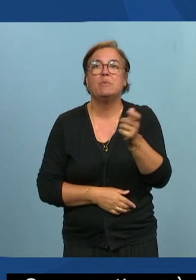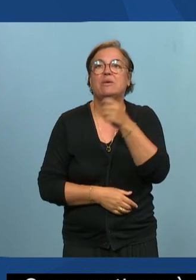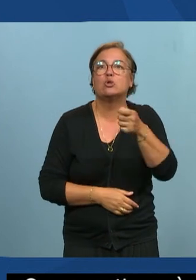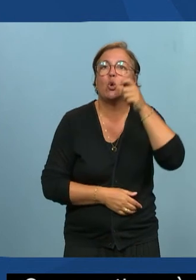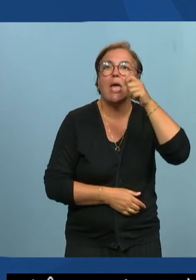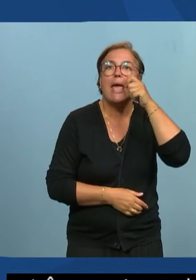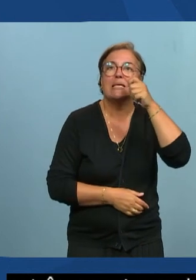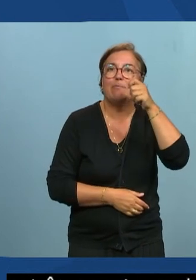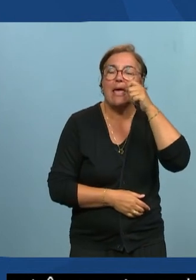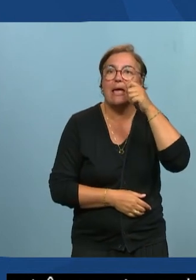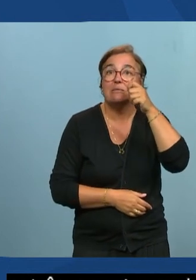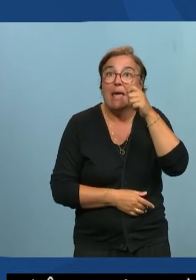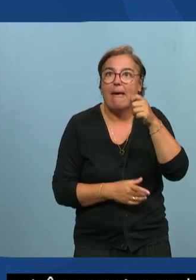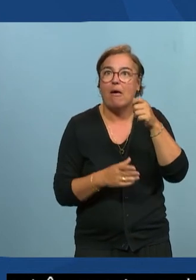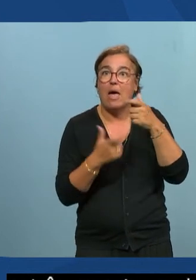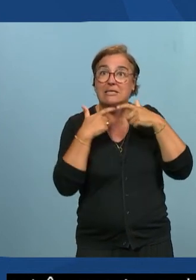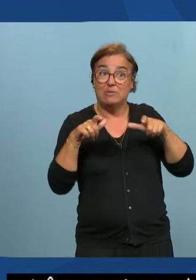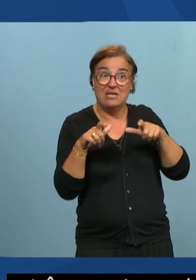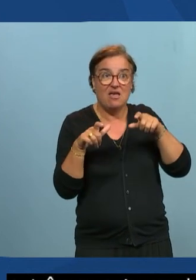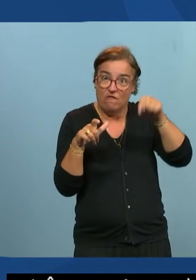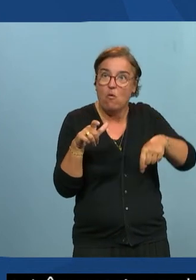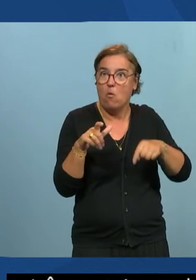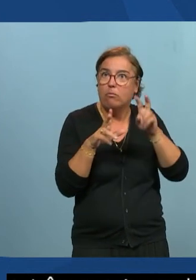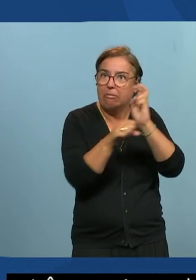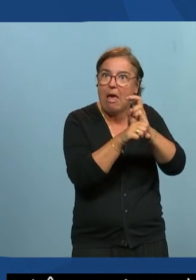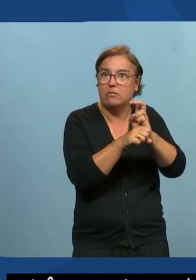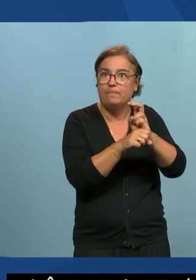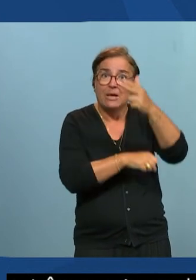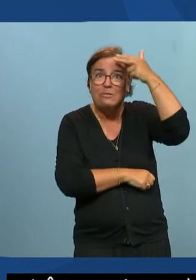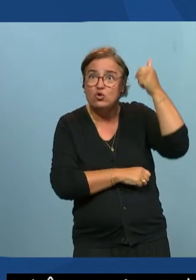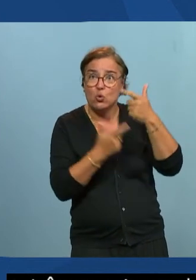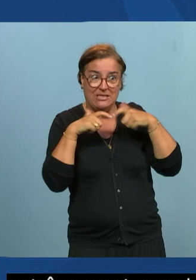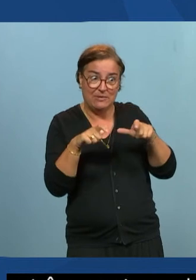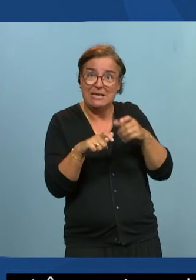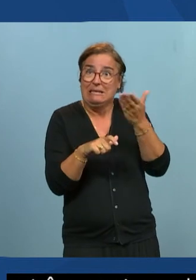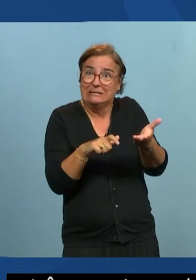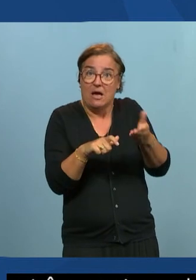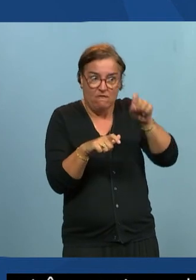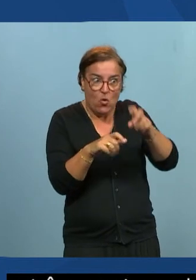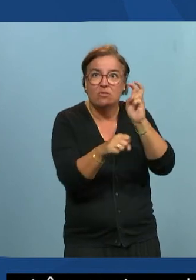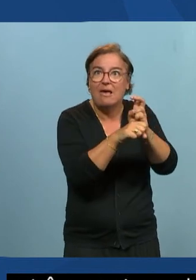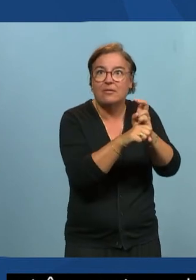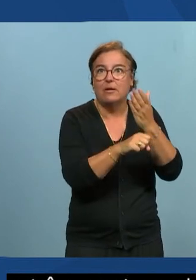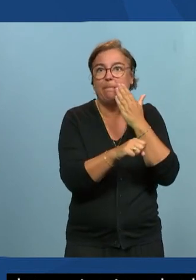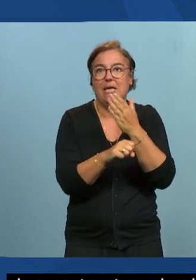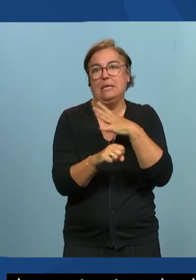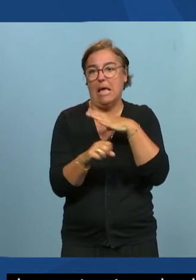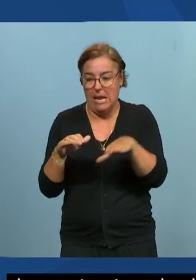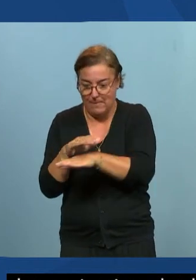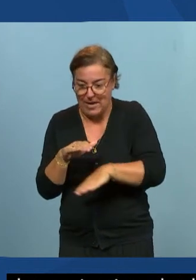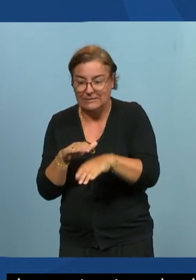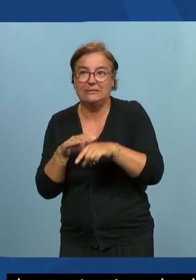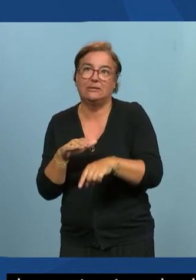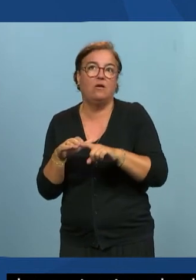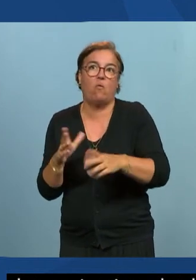je m'inscris un peu en faux justement on ne veut surtout pas supprimer cette notion d'accessibilité qui mobilise des expériences énormes le